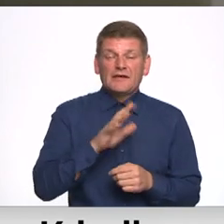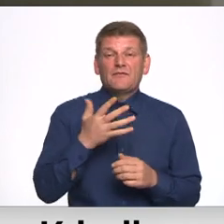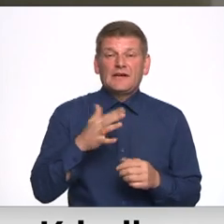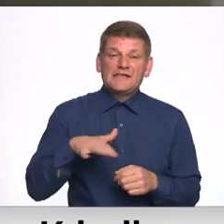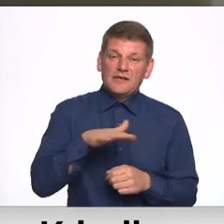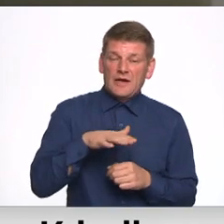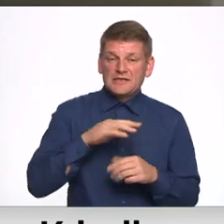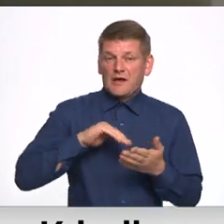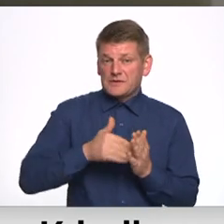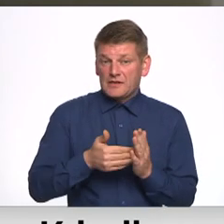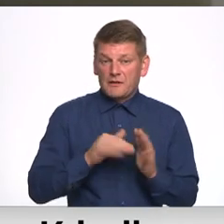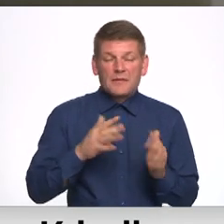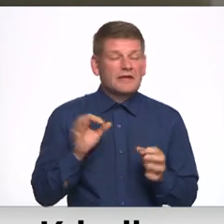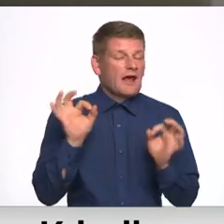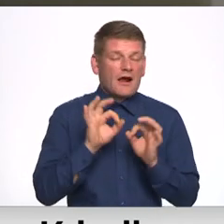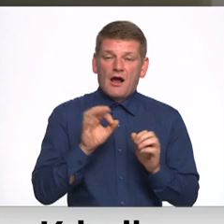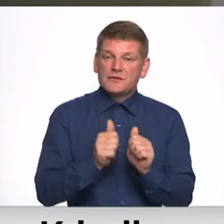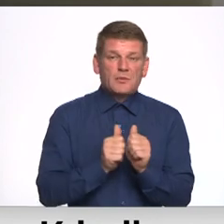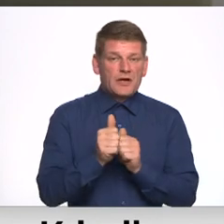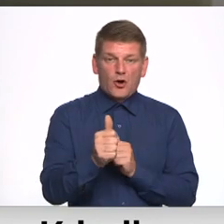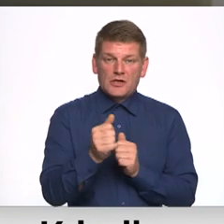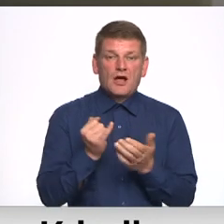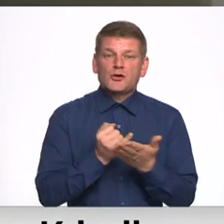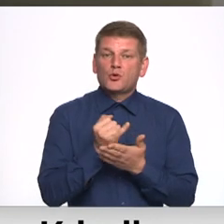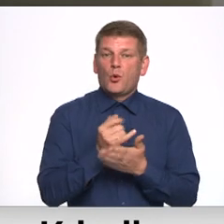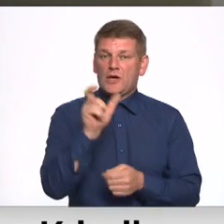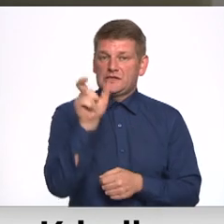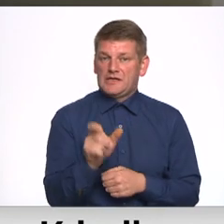apstākļi, bet nekādas prioritātes turistiem.